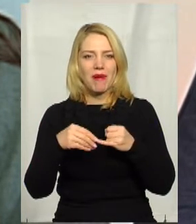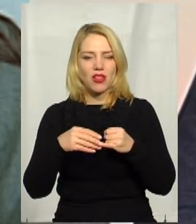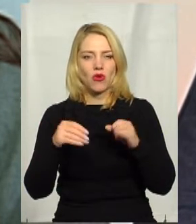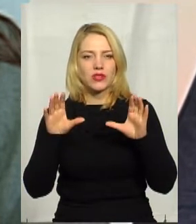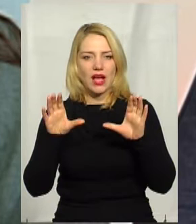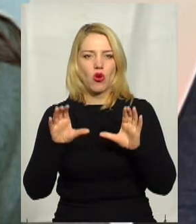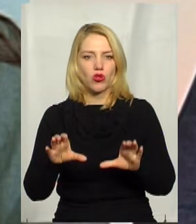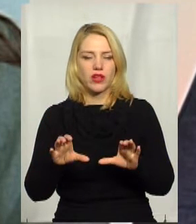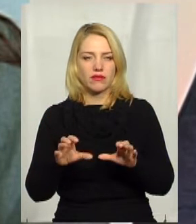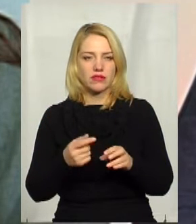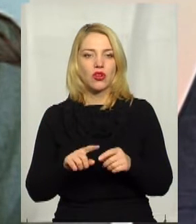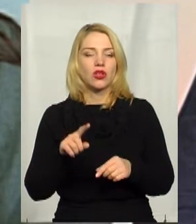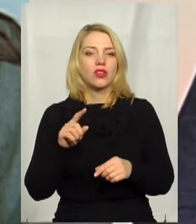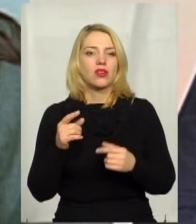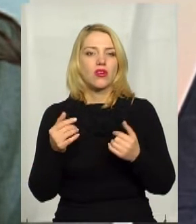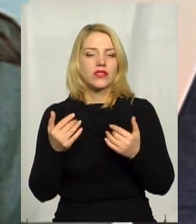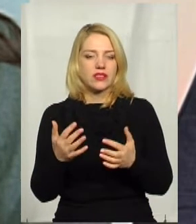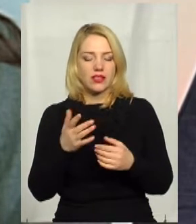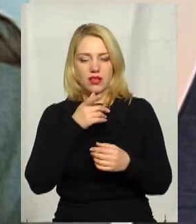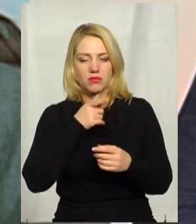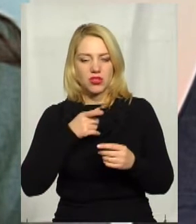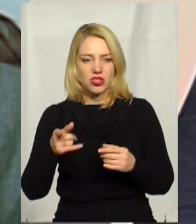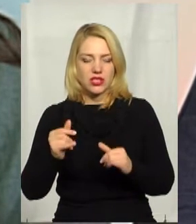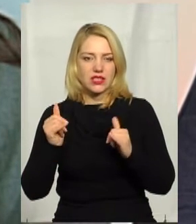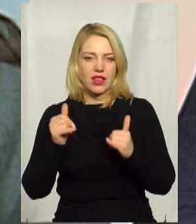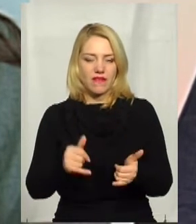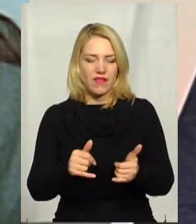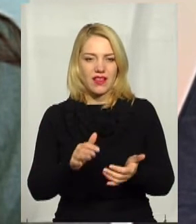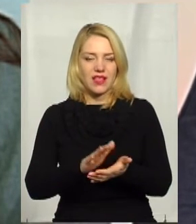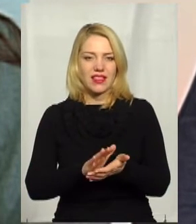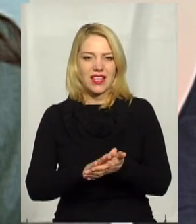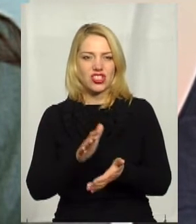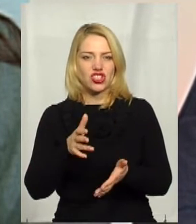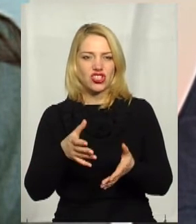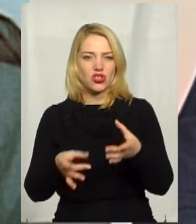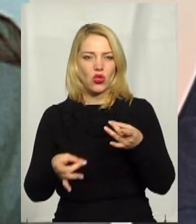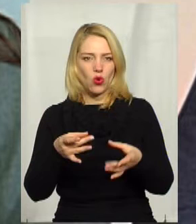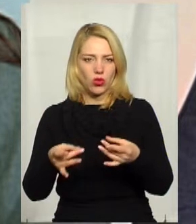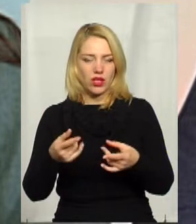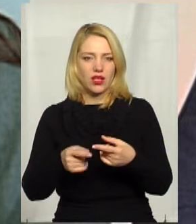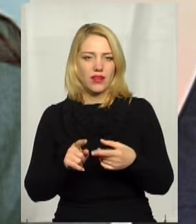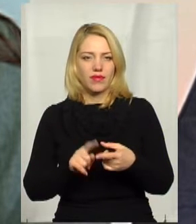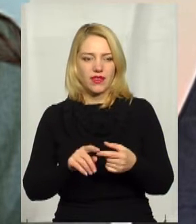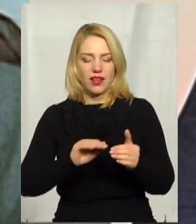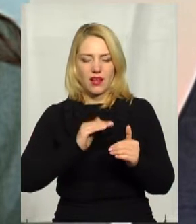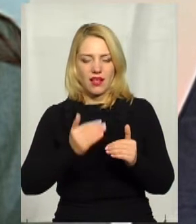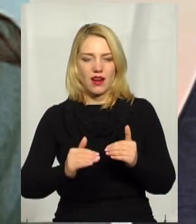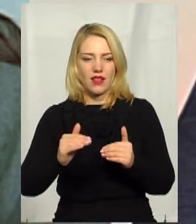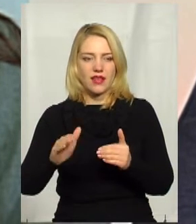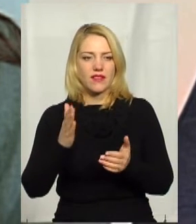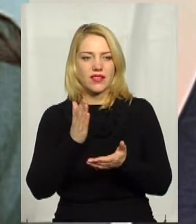оскільки під час зливання нечистот на рельєф здійснюється забруднення